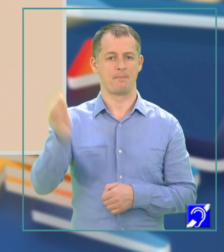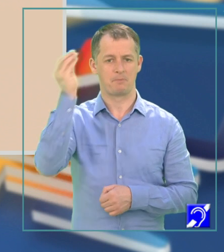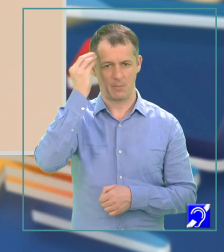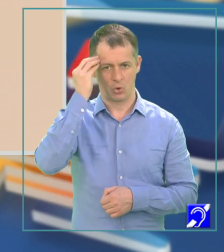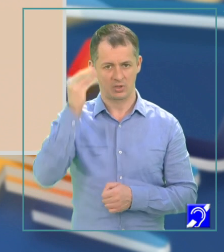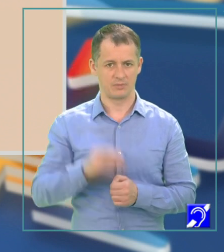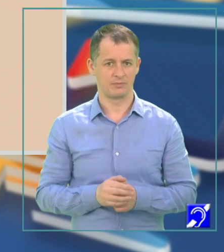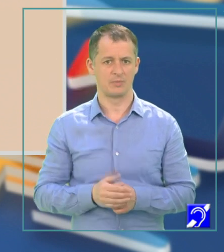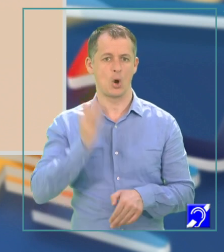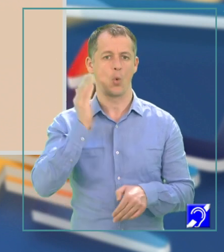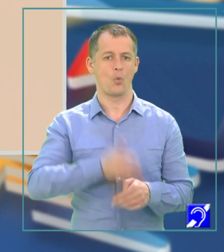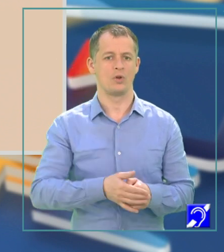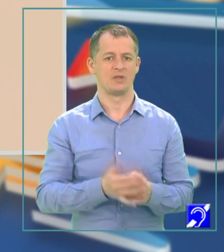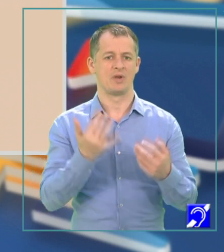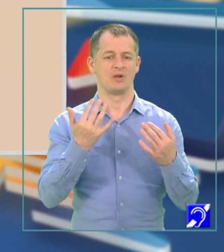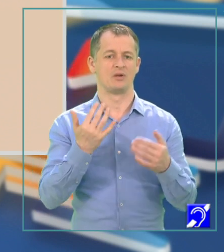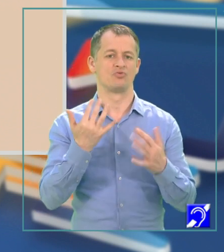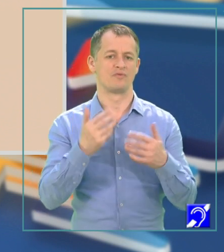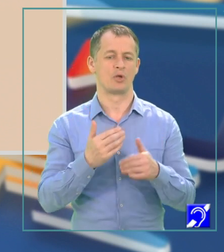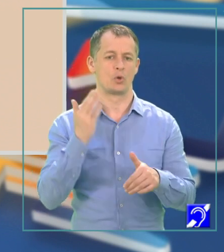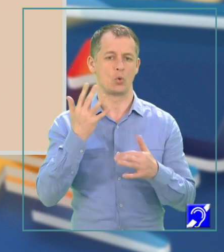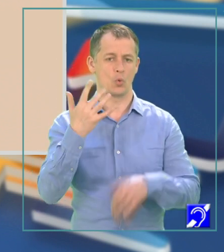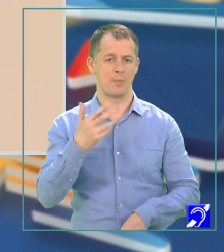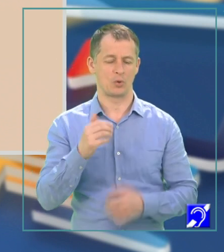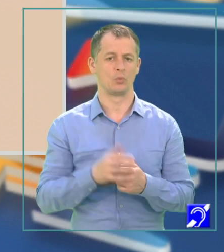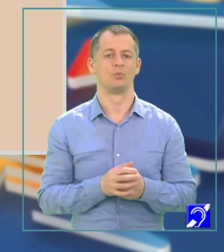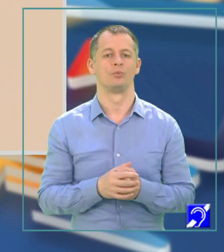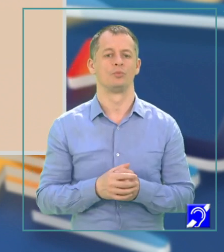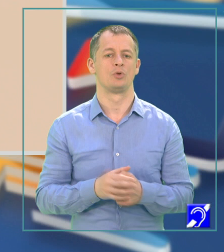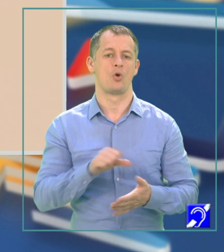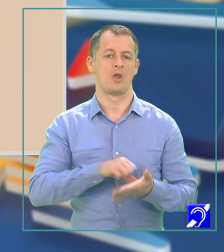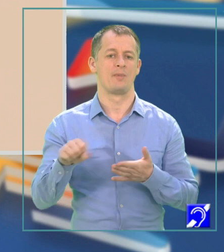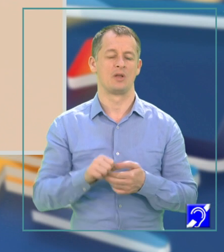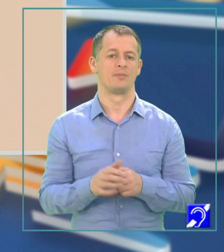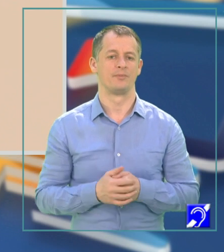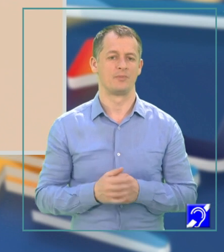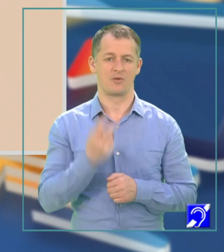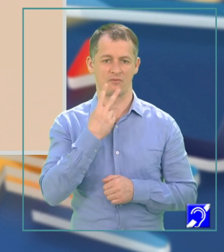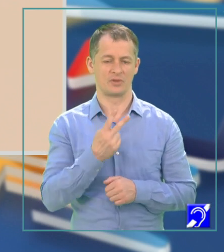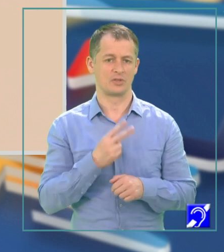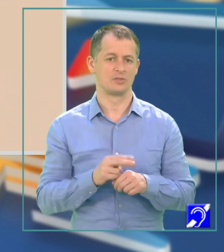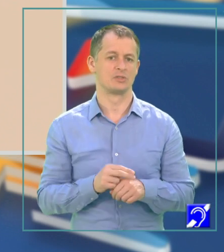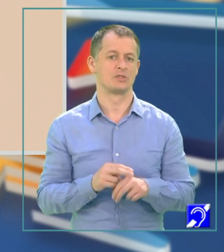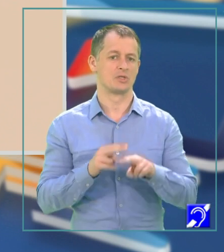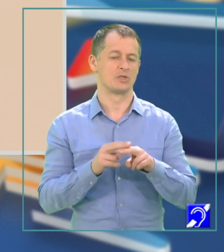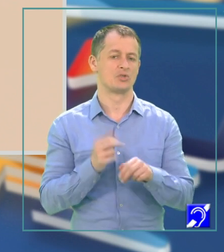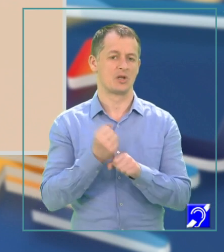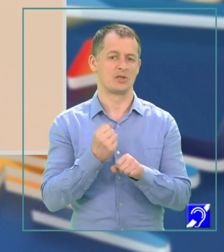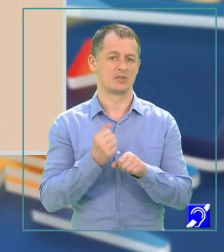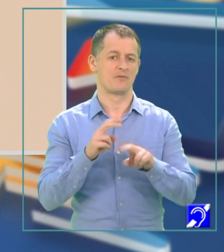cifra, ultima cifra numărului, o eliminăm, observați cele două operații care ne-au rămas, și o adunăm la